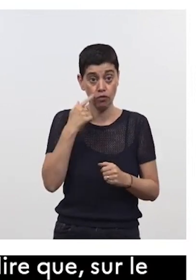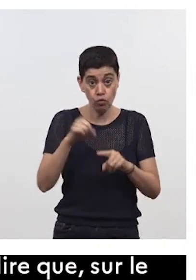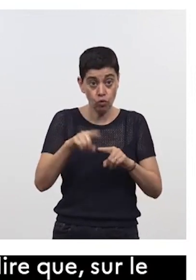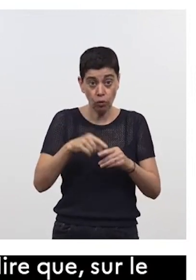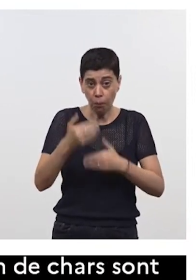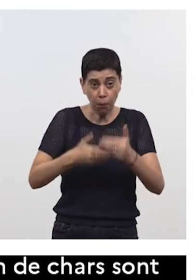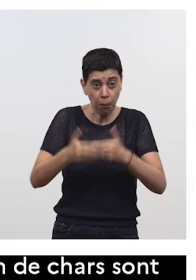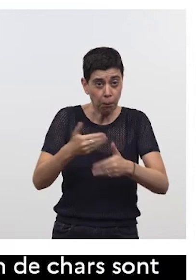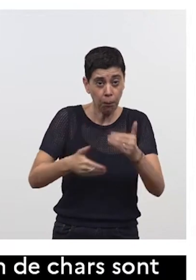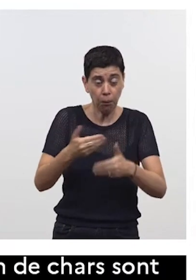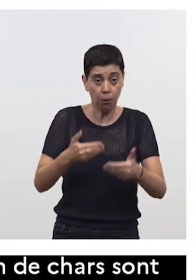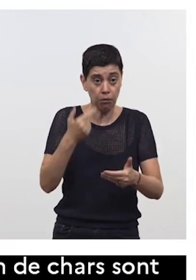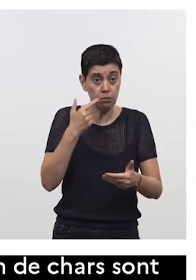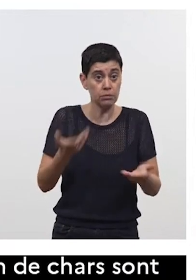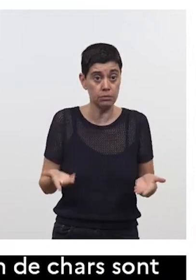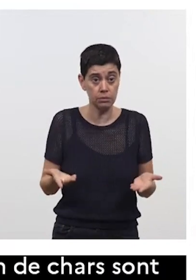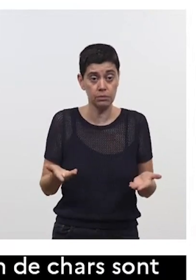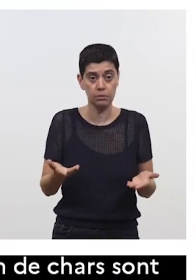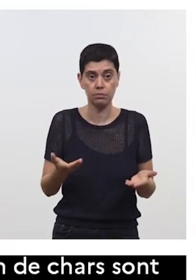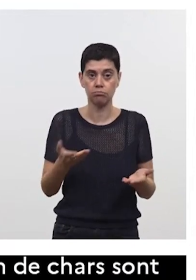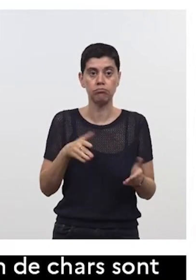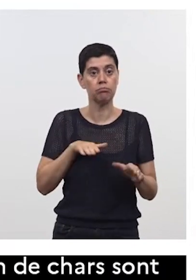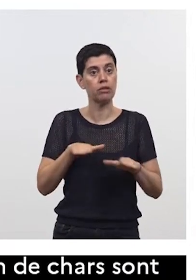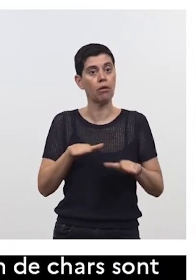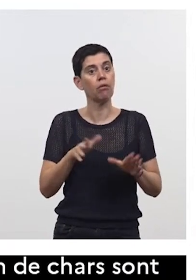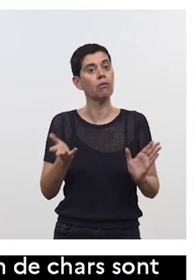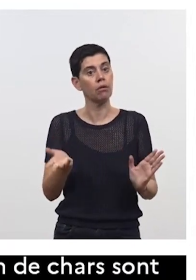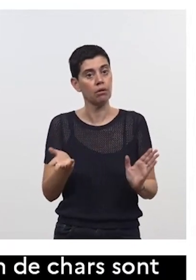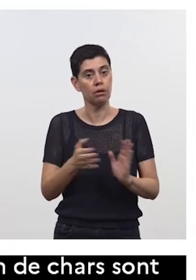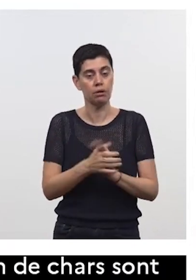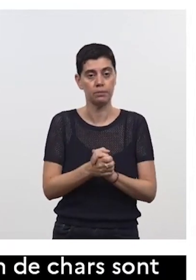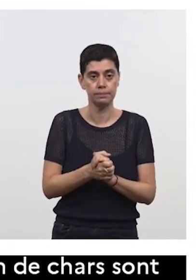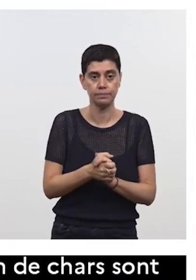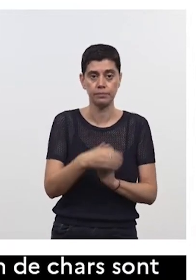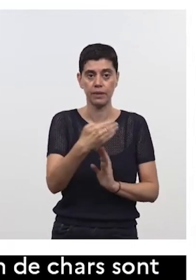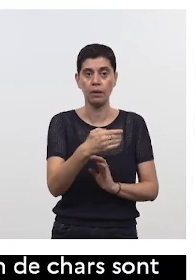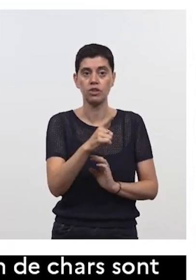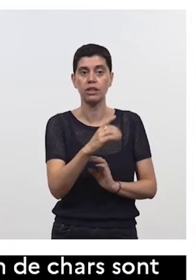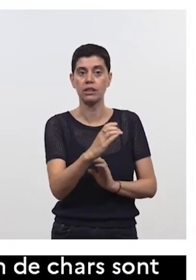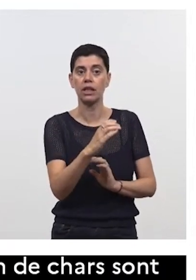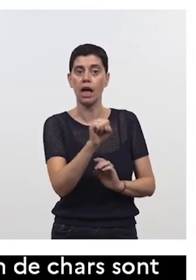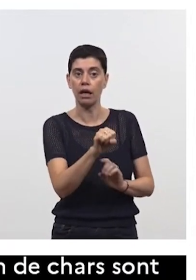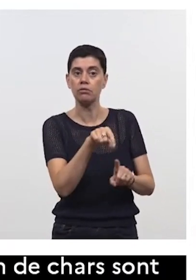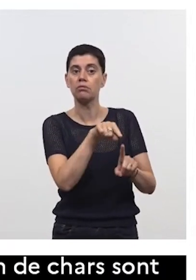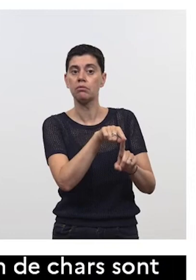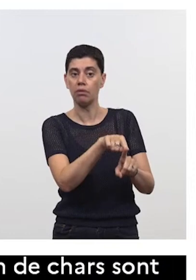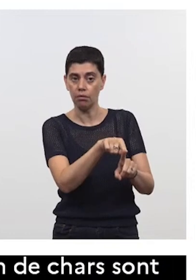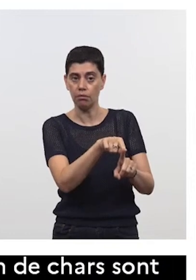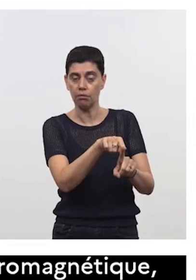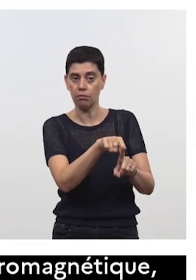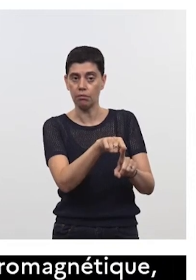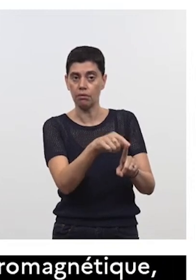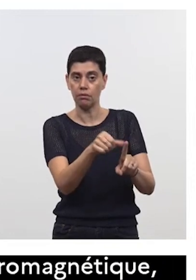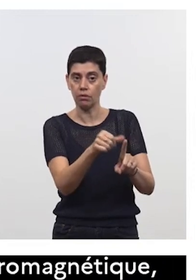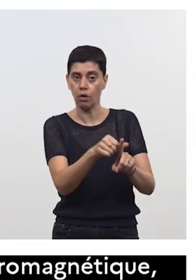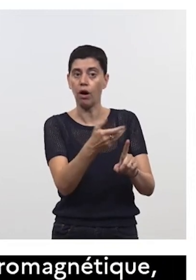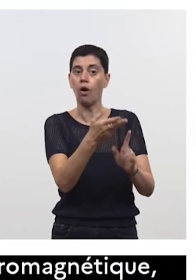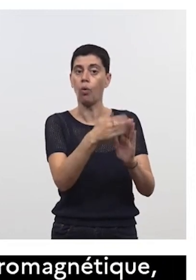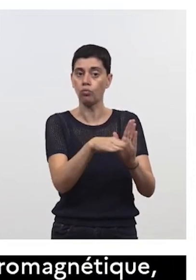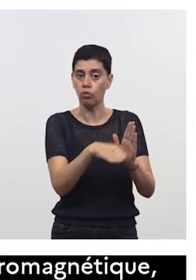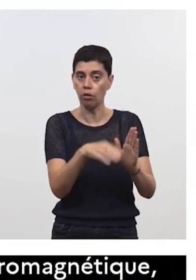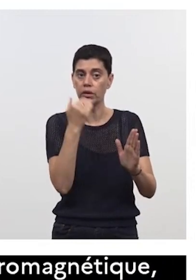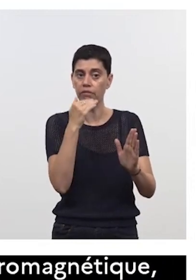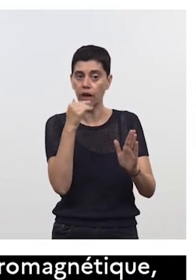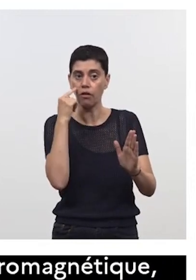méthode c'est de se dire c'est l'automne du MGCS et l'hiver automne-hiver du MGCS et donc